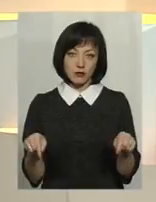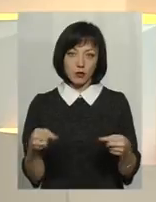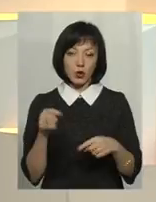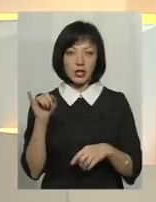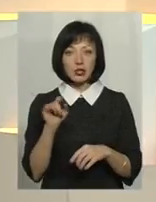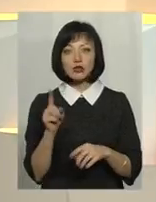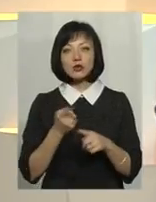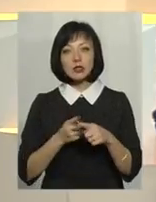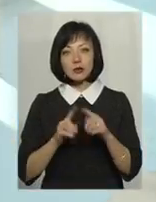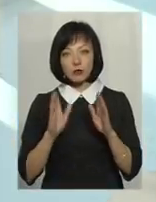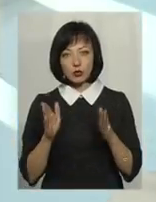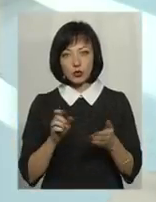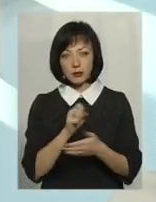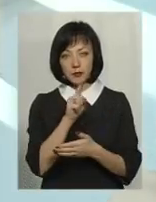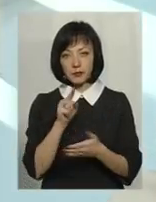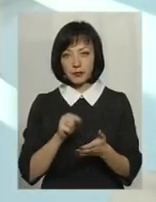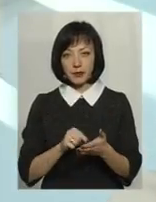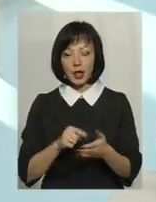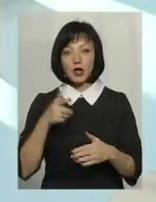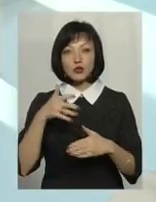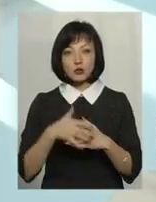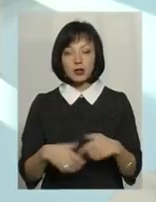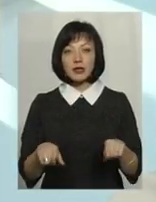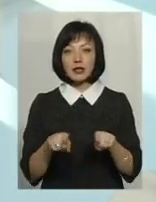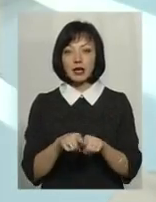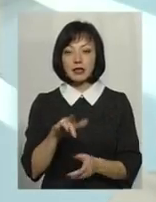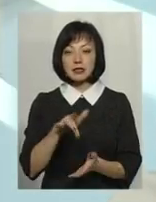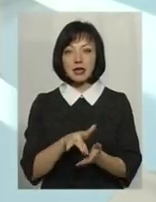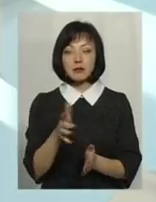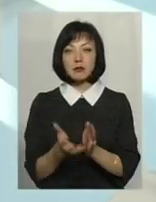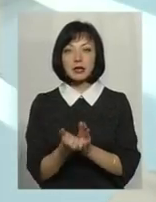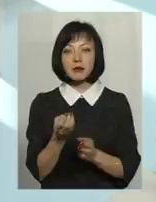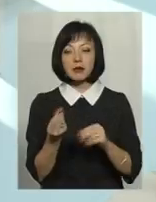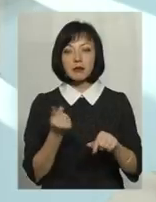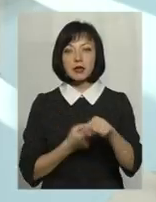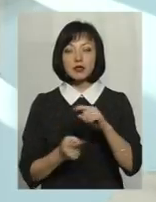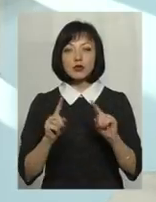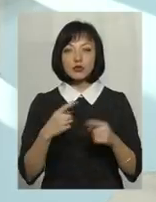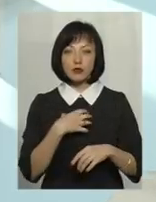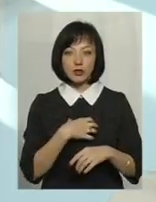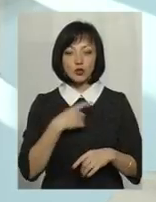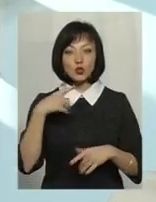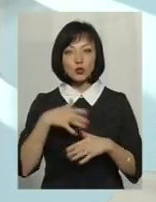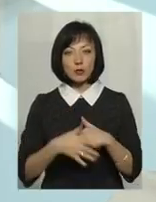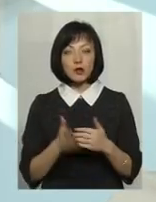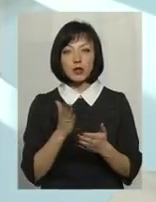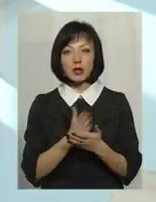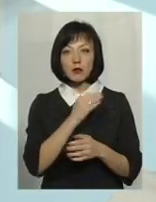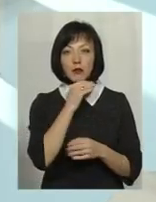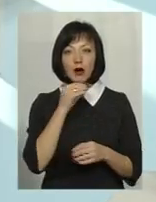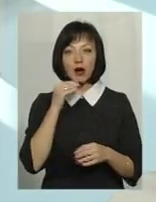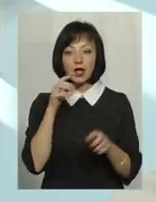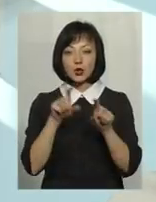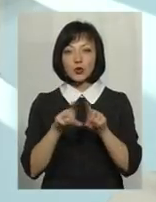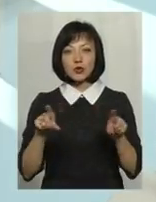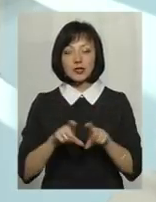що це буде? Зрозуміло, що такі центри підтримки бізнесу не нам вкрай можливі. І зрозуміло, що є багато інституцій,